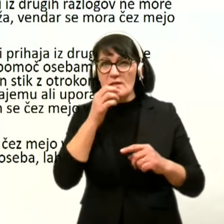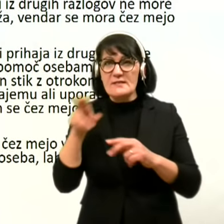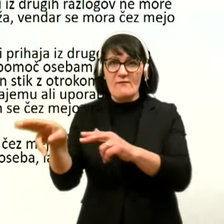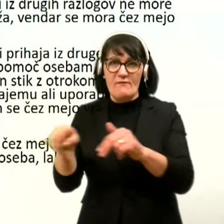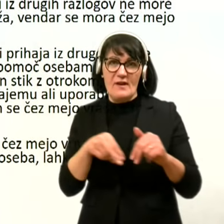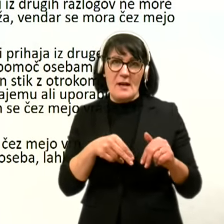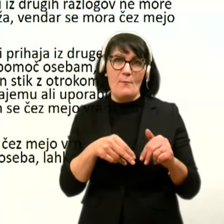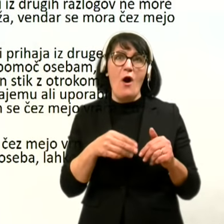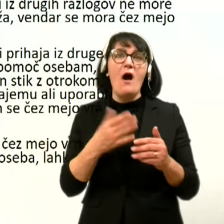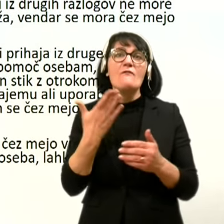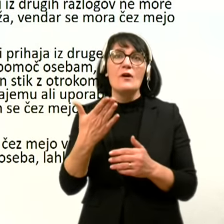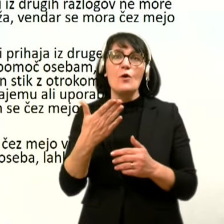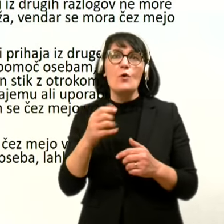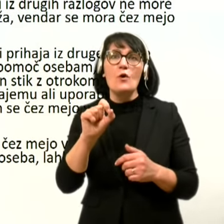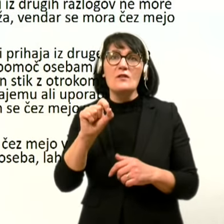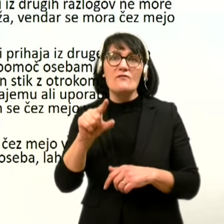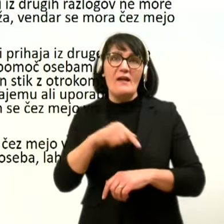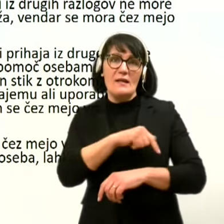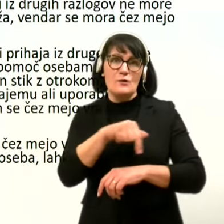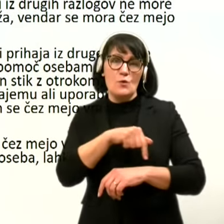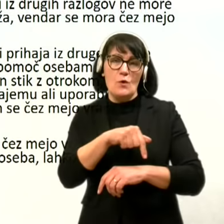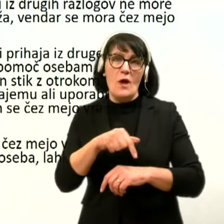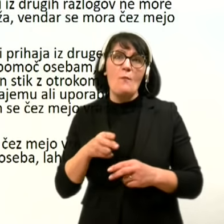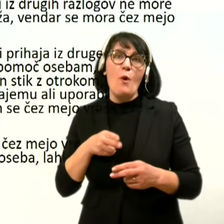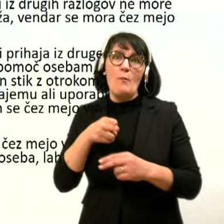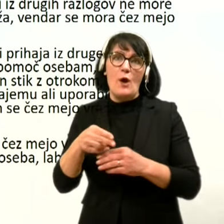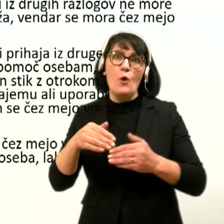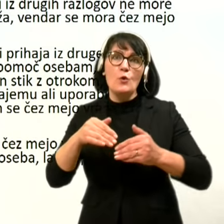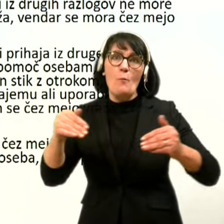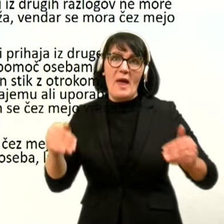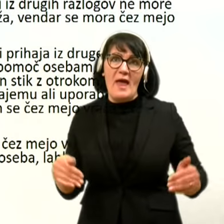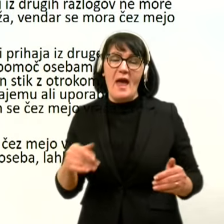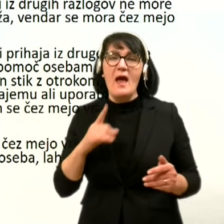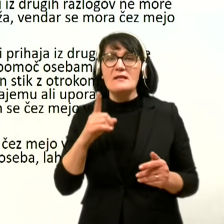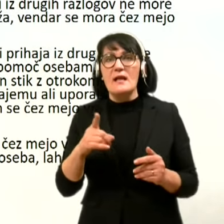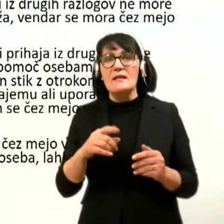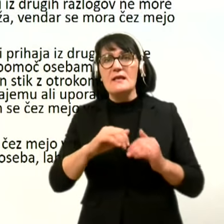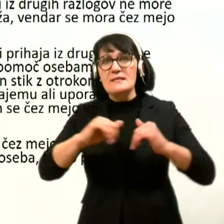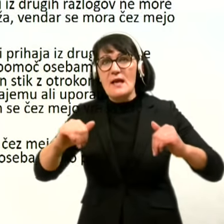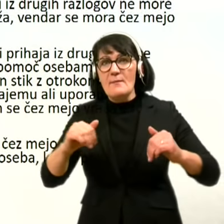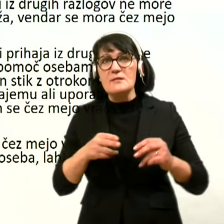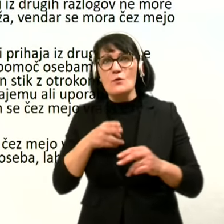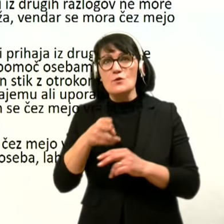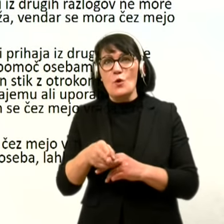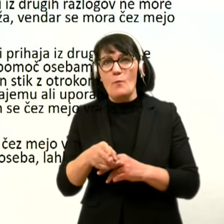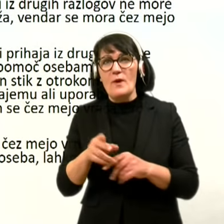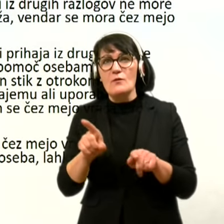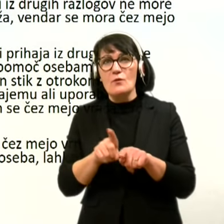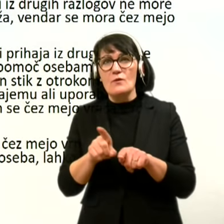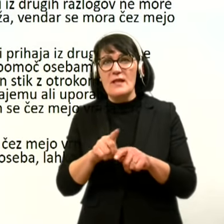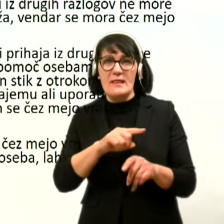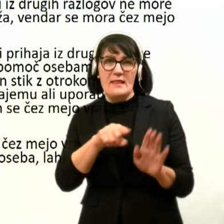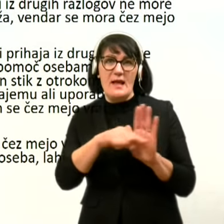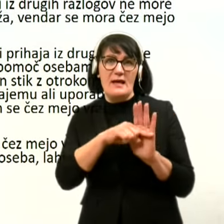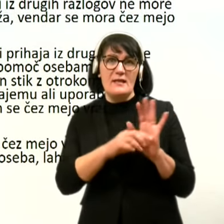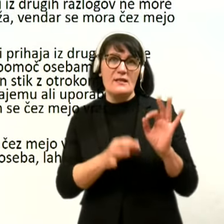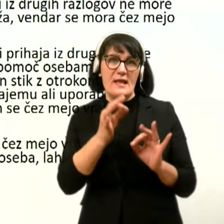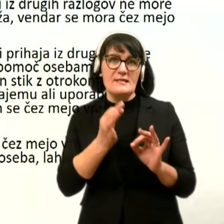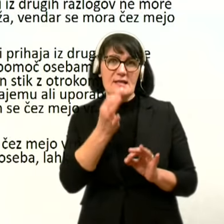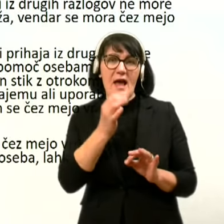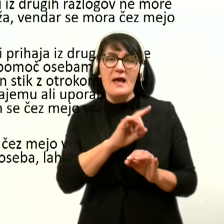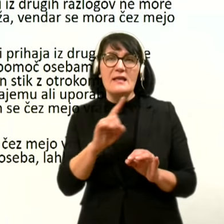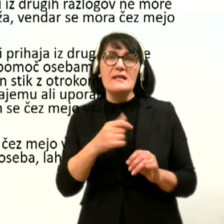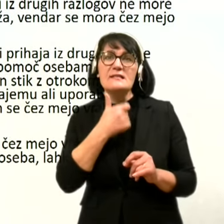v roko 12 ur po prehodu meje. Hkrati izjema za ostop brez karantena z negativnim testom, ki ni starejši od sedem dni,